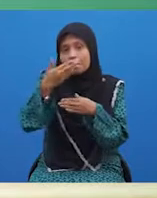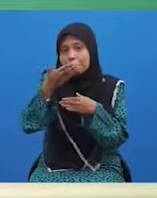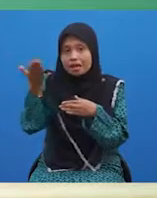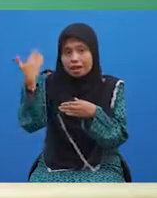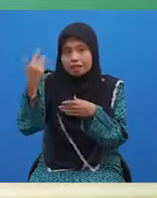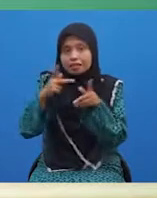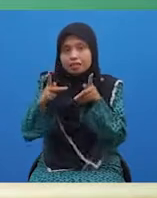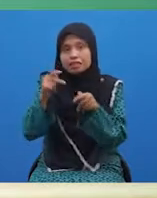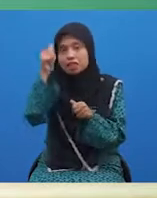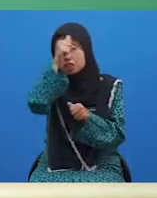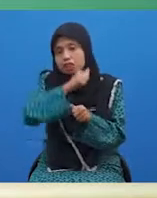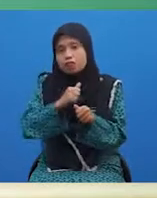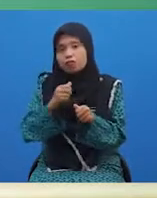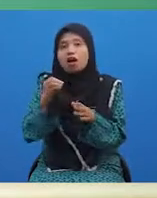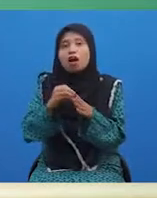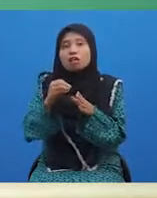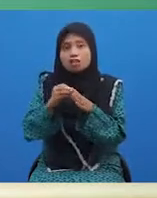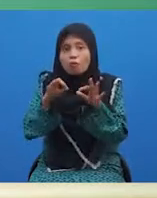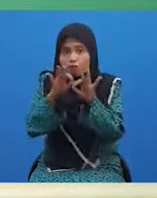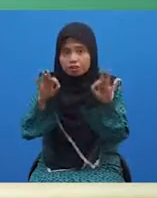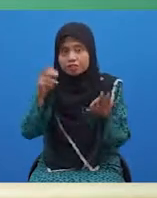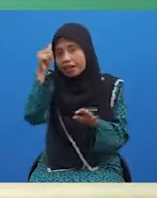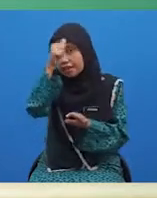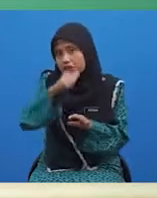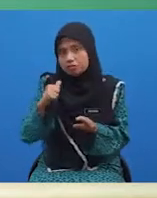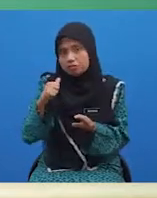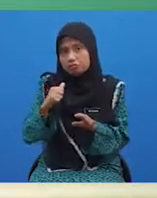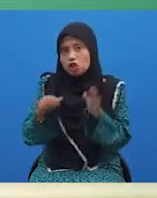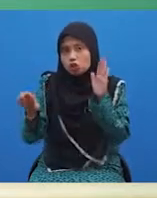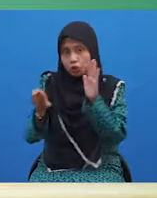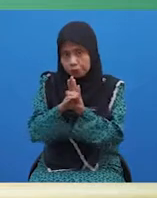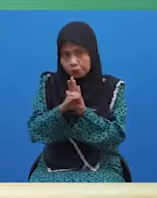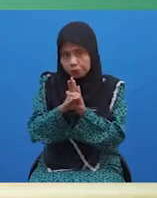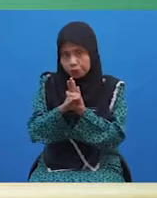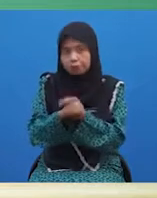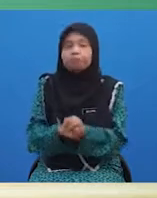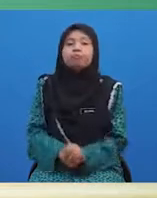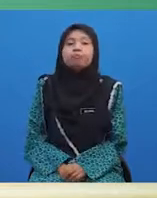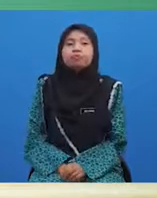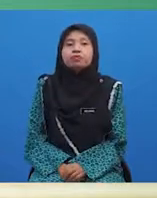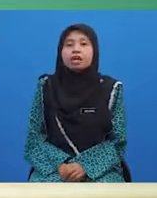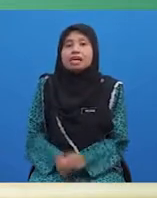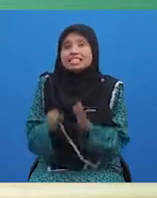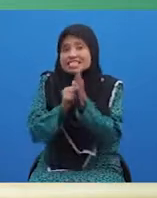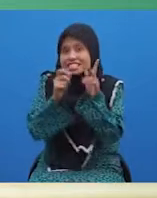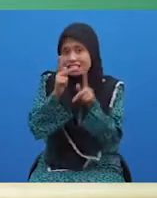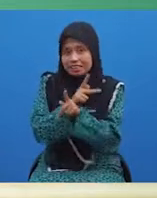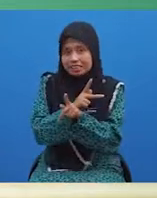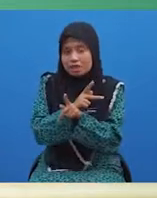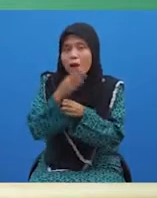adjektif atau frasa adjektif. Contoh kata penguat belakang ialah sekali,